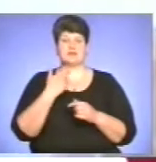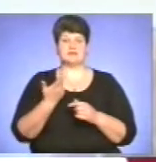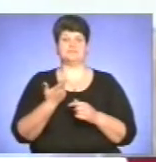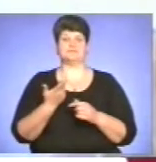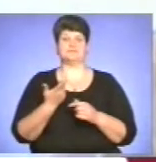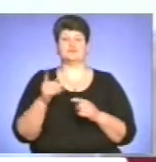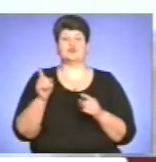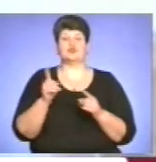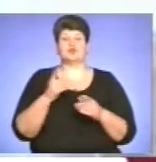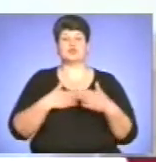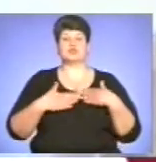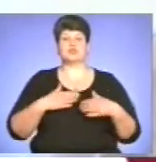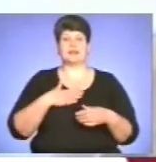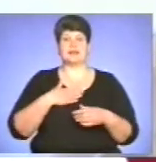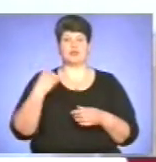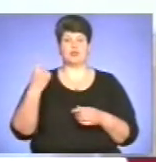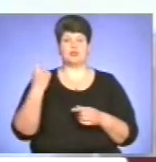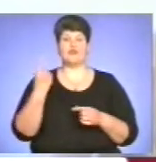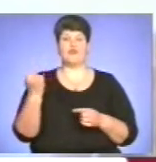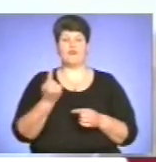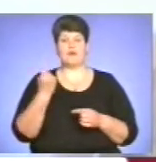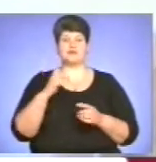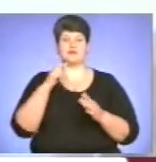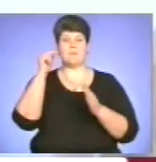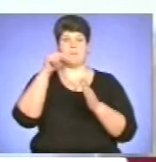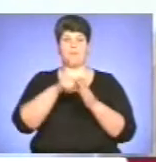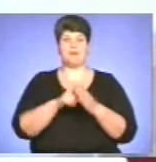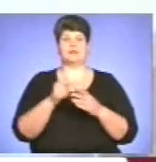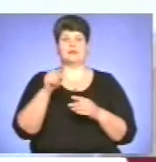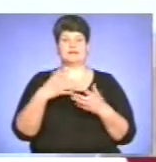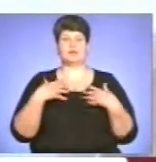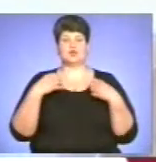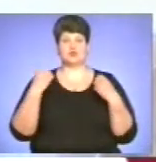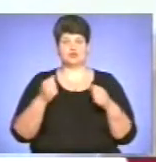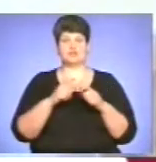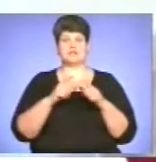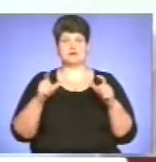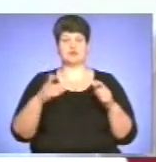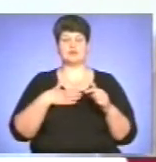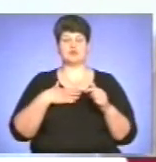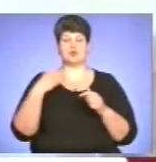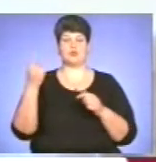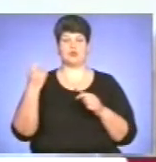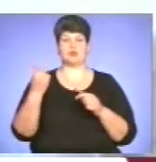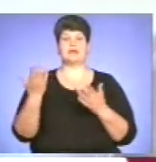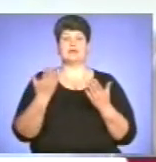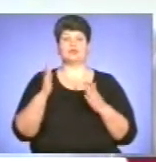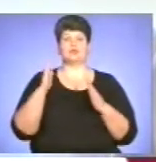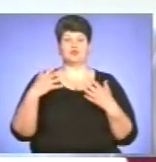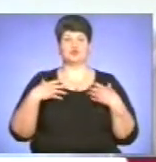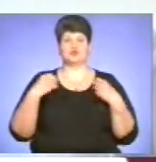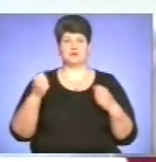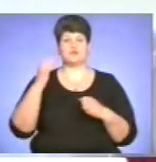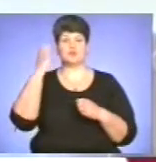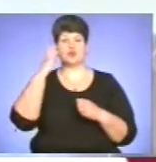Що тішить нашу область, що вперше попали такі оздоровчі заклади нашої області, які будуть оздоровлювати